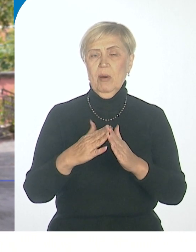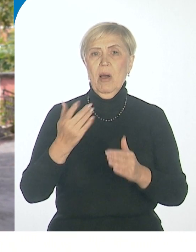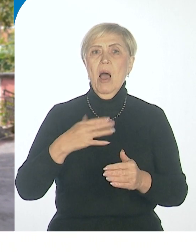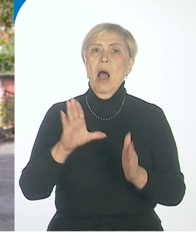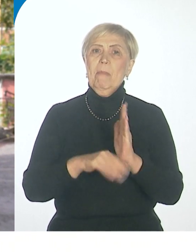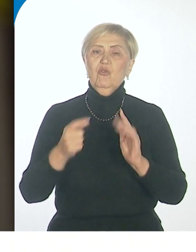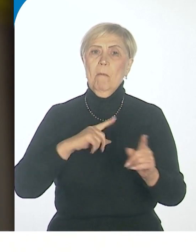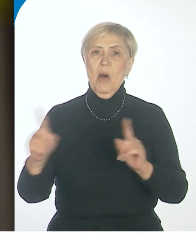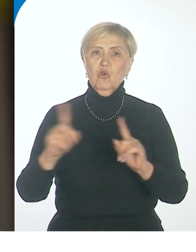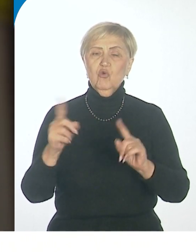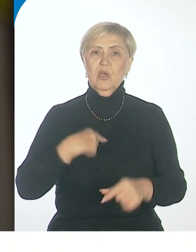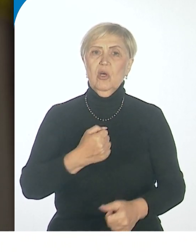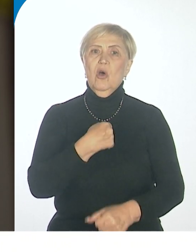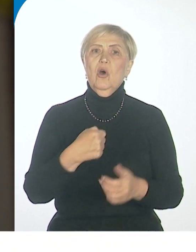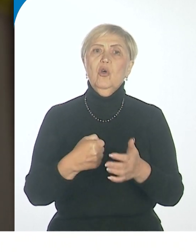если нужно.